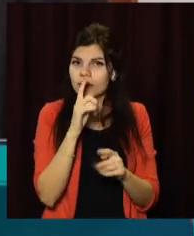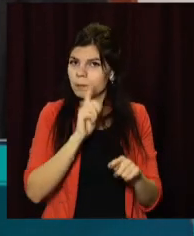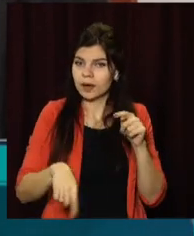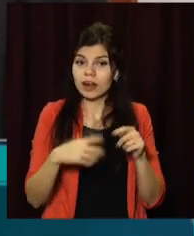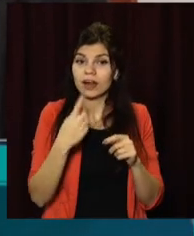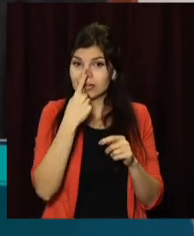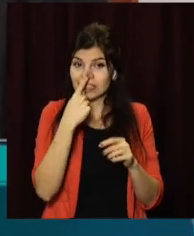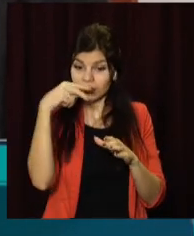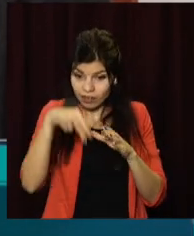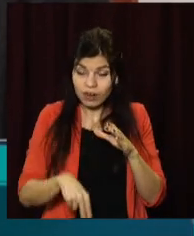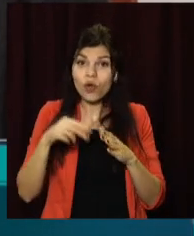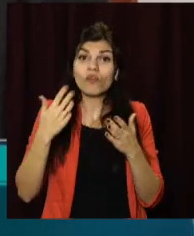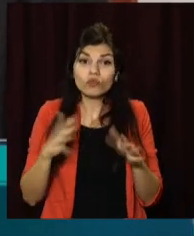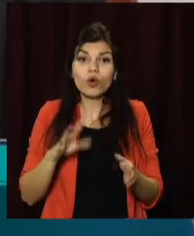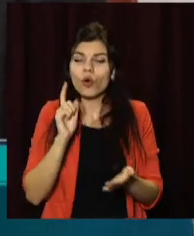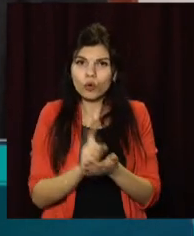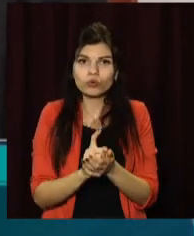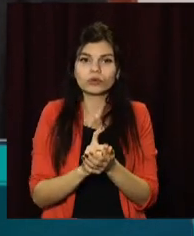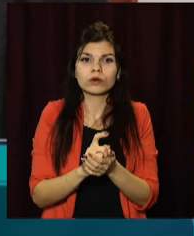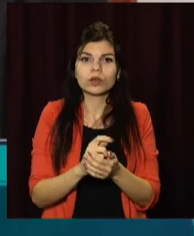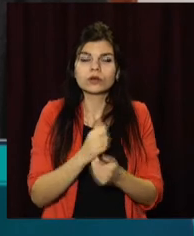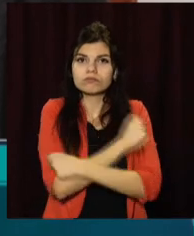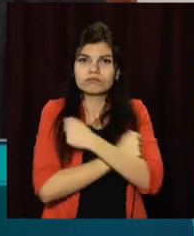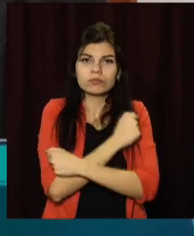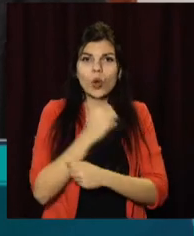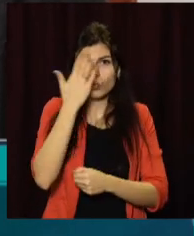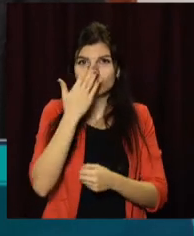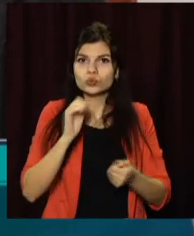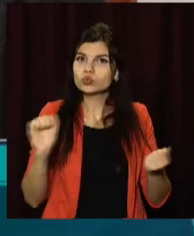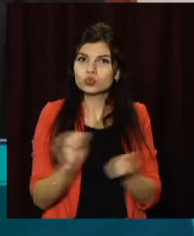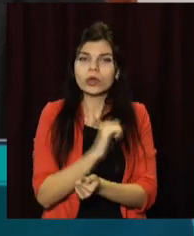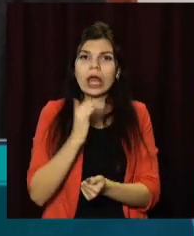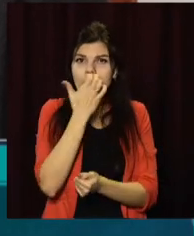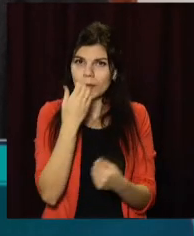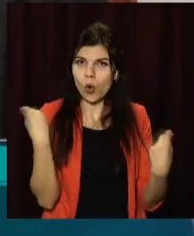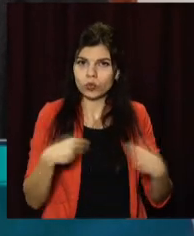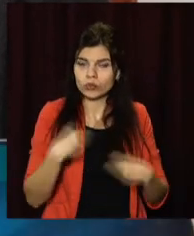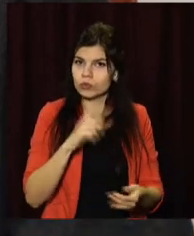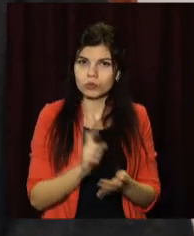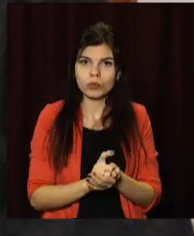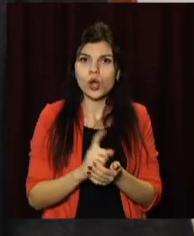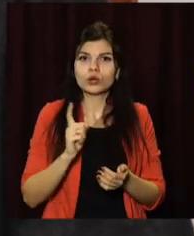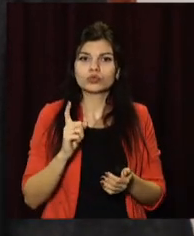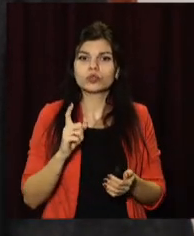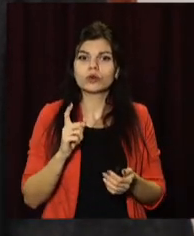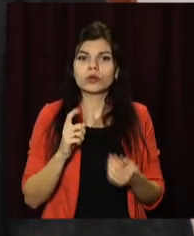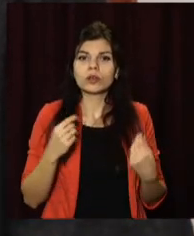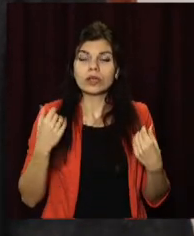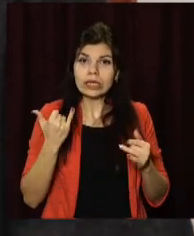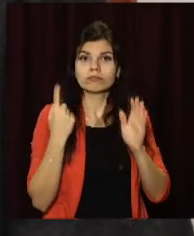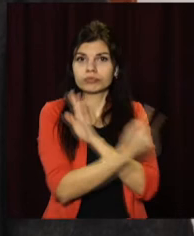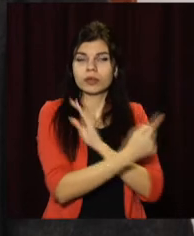необхідно насуху витиратись рушником та тепло одягнутися, або перейти до теплого приміщення.